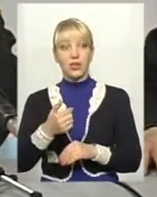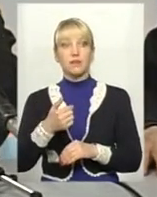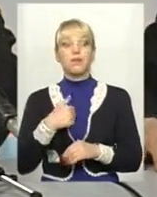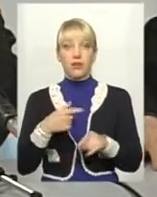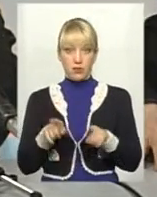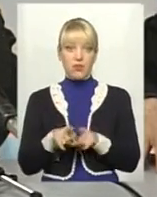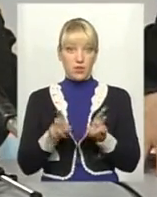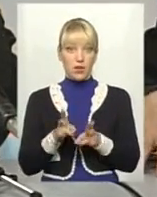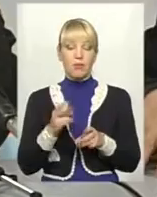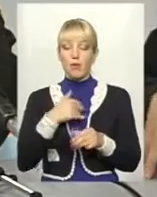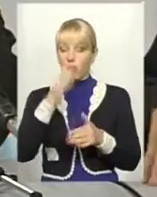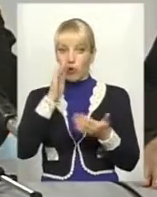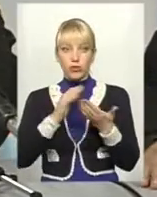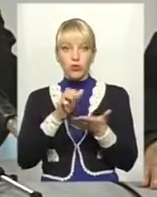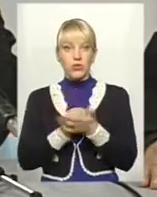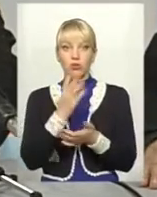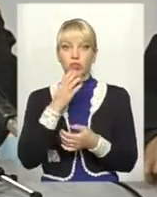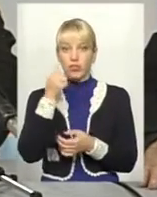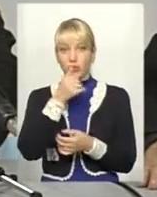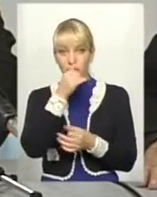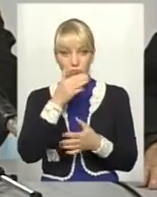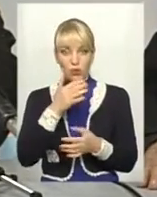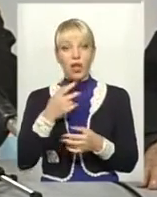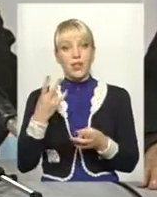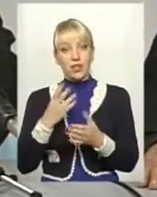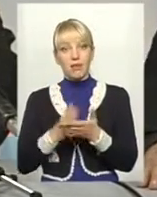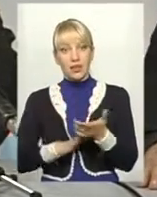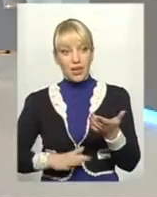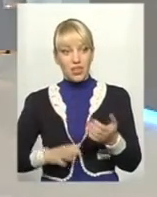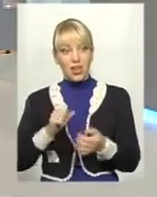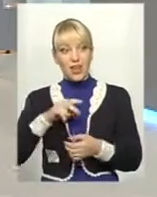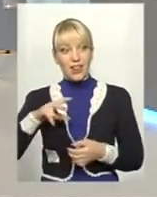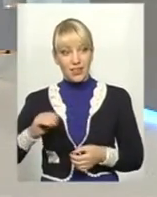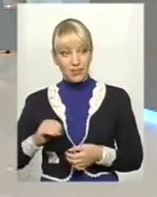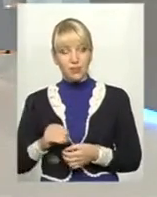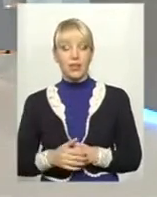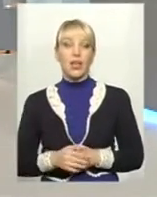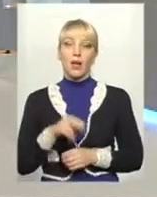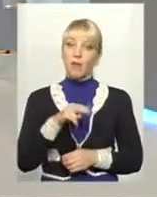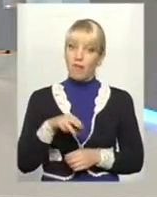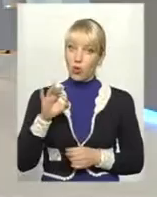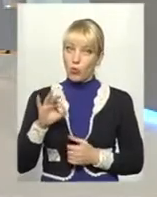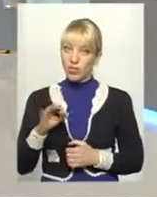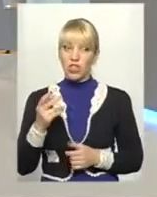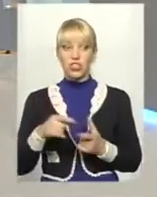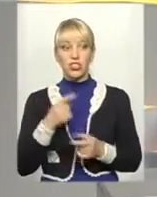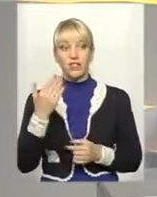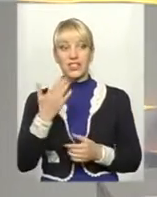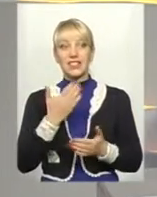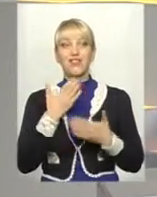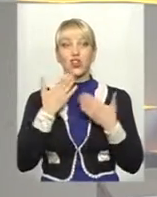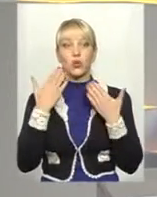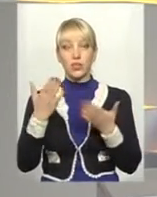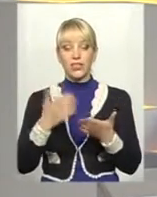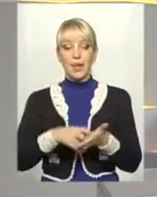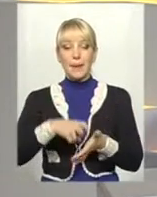на 4 роки. Він повинен зростати. І ми вас підтримуємо. Але... Павле Омеляновичу, разом з тим, чи звернулися ви письмово